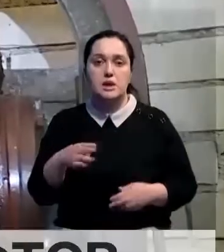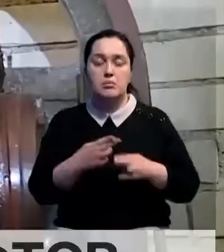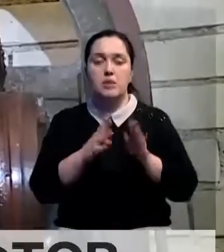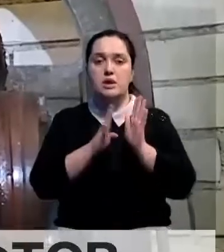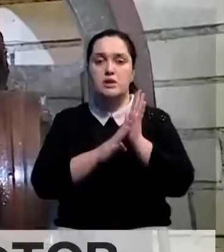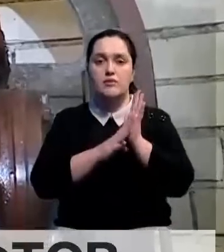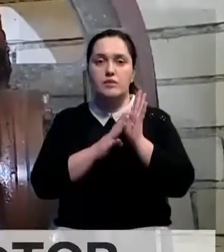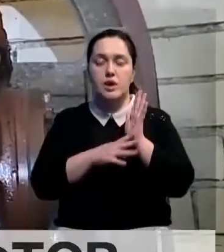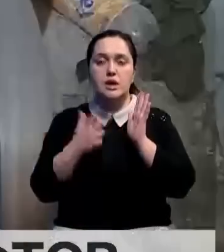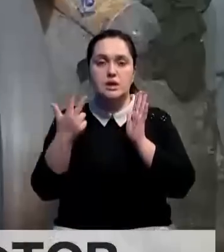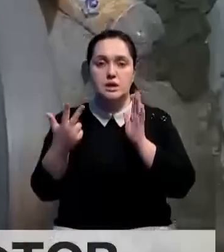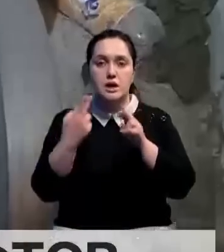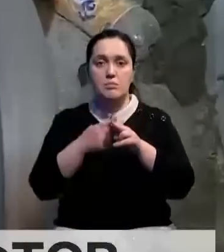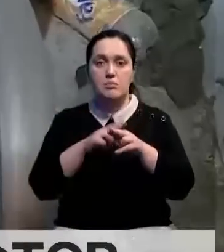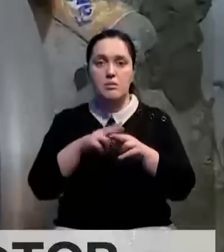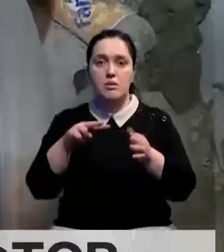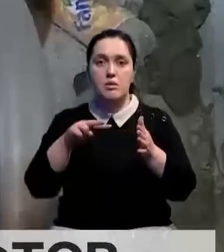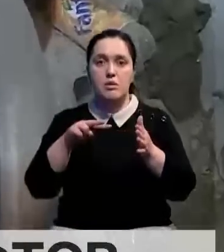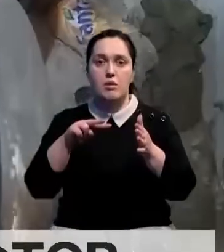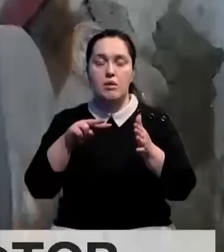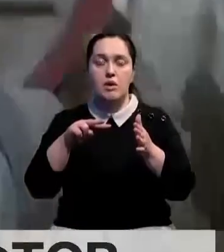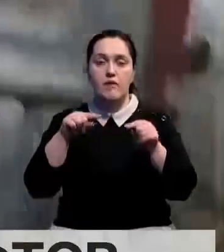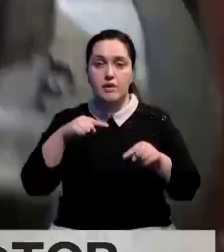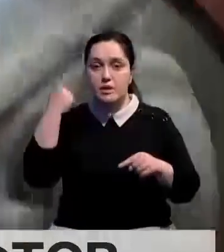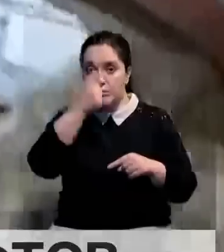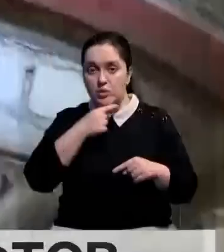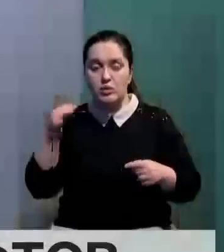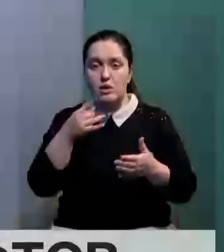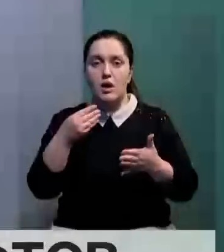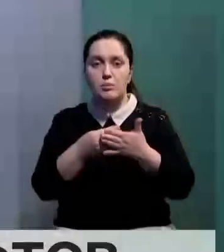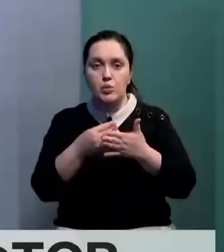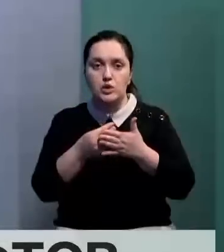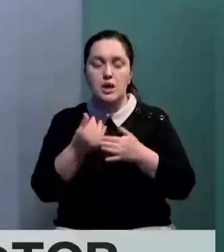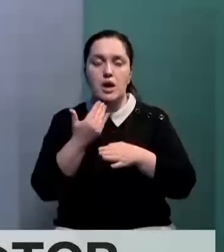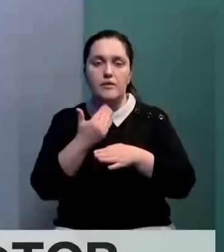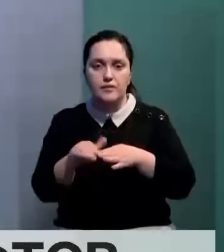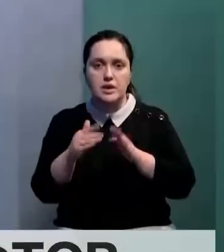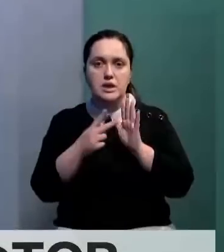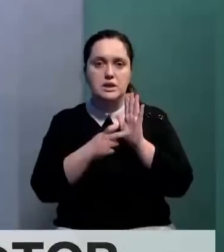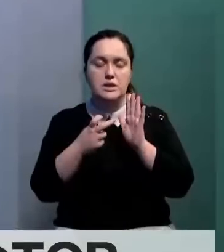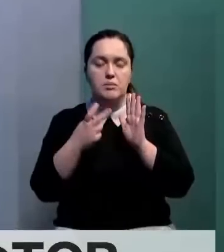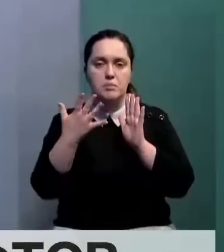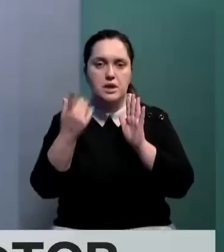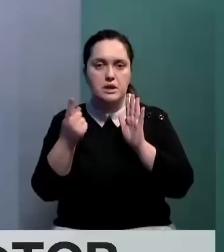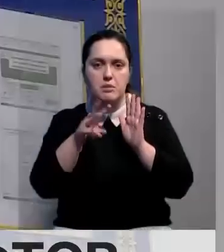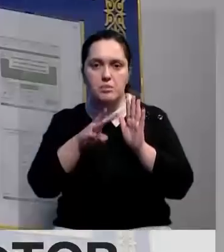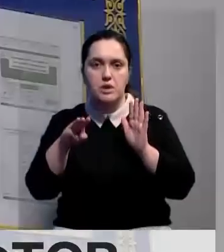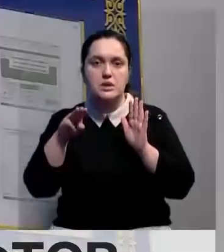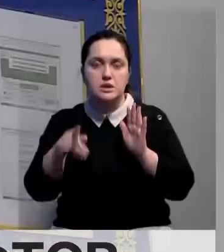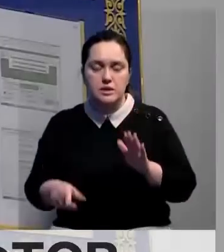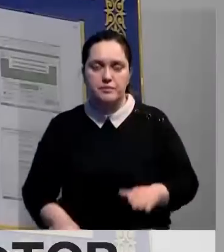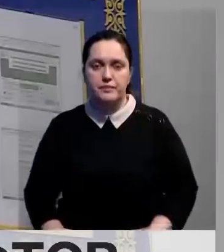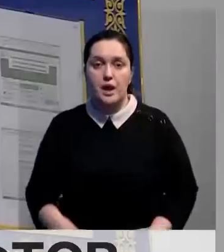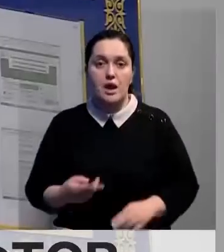93 из них планируют заменить в этом году. Для этого из республиканского бюджета выделен 751 миллион тенге. Это